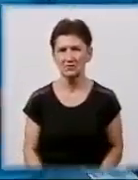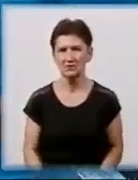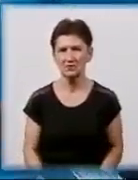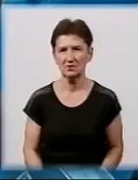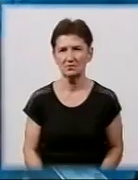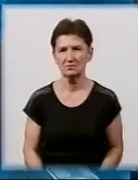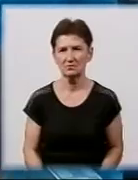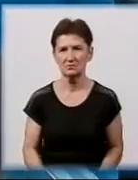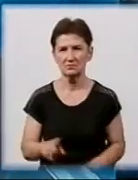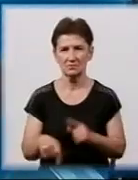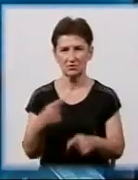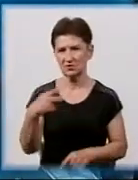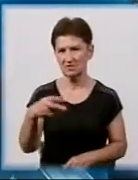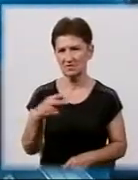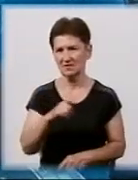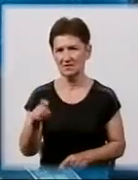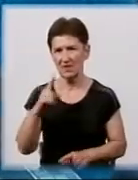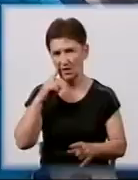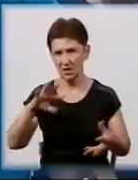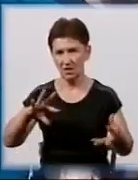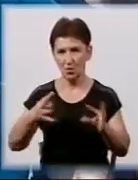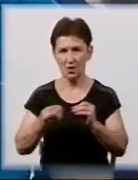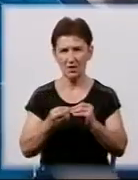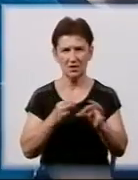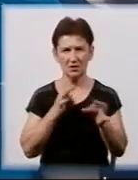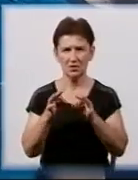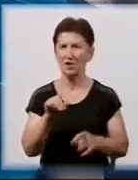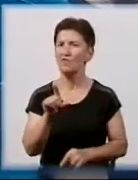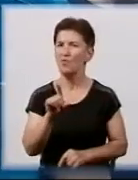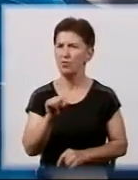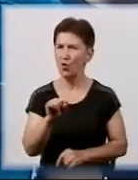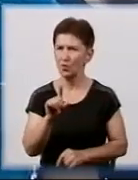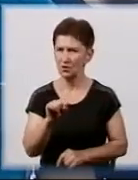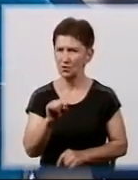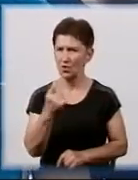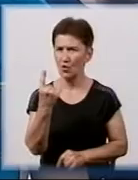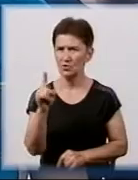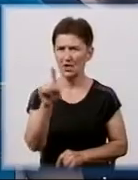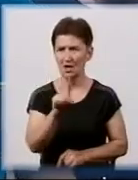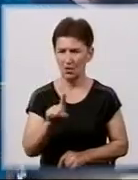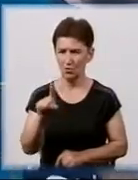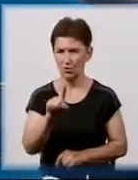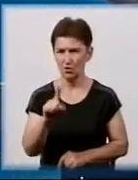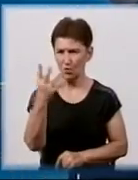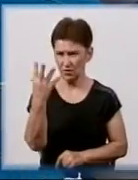Через 20 хвилин результат перемовин. У понеділок на годину дня